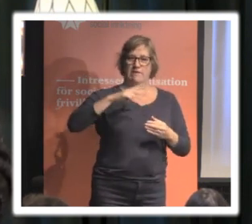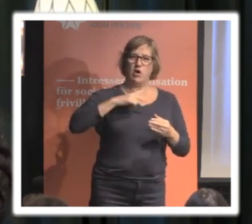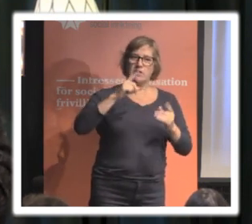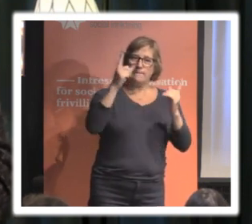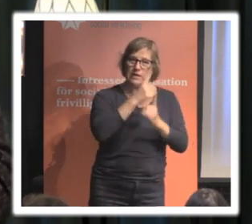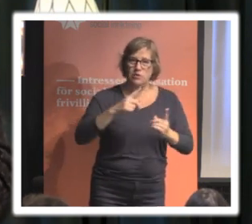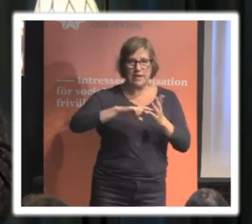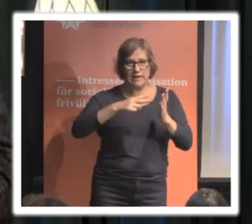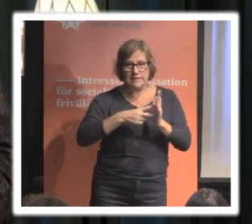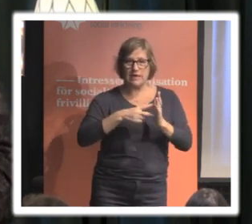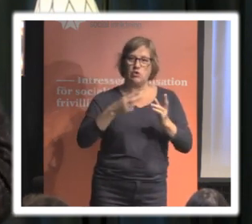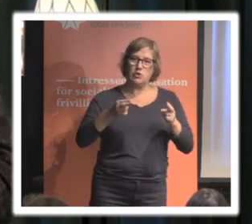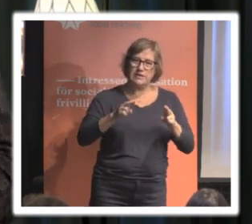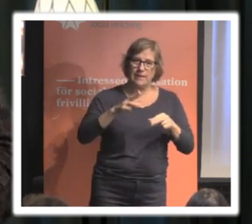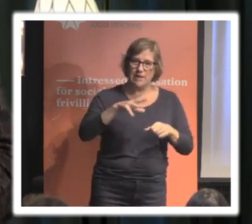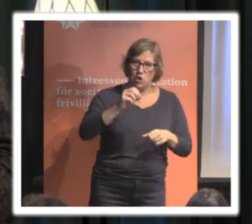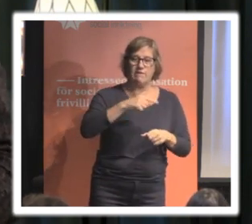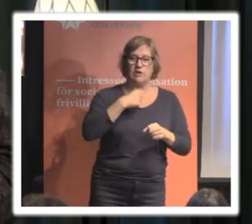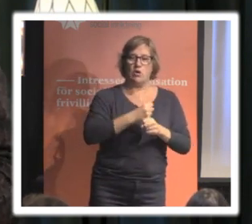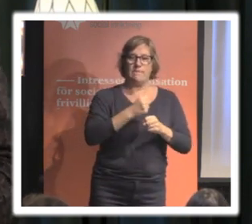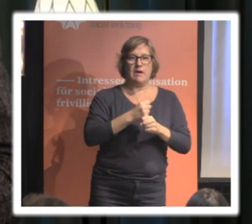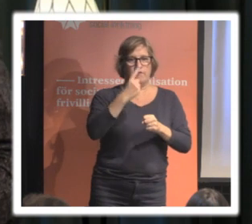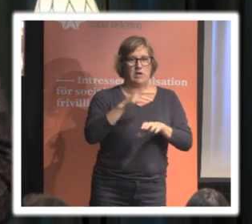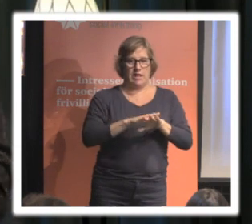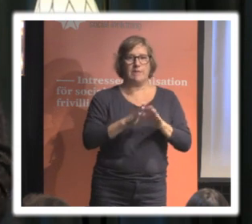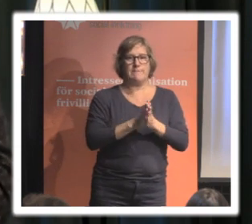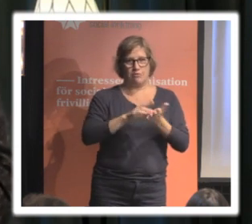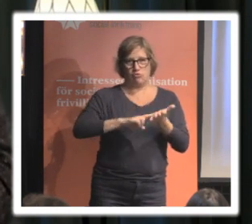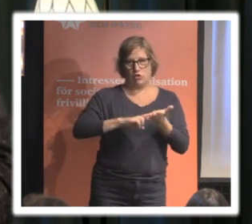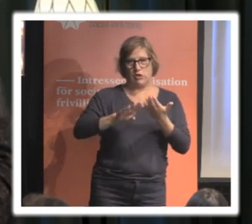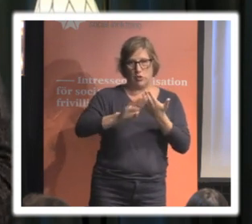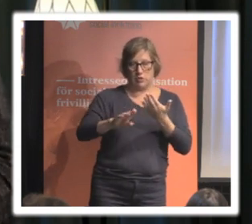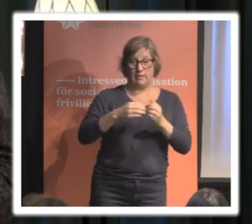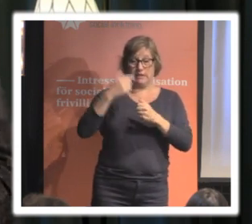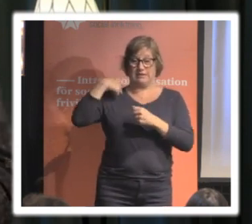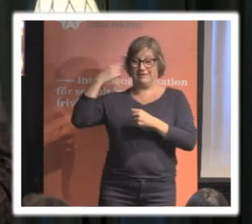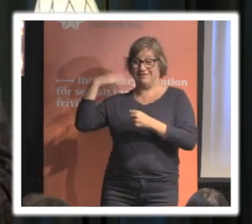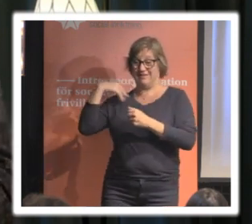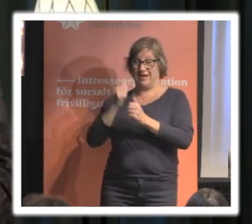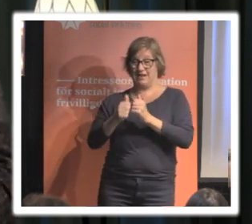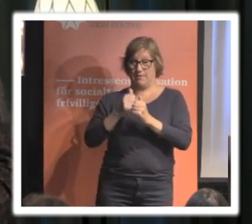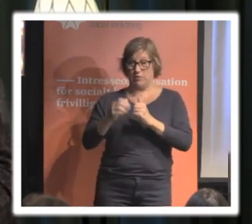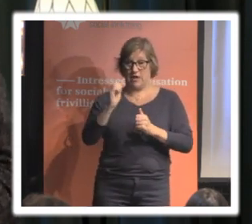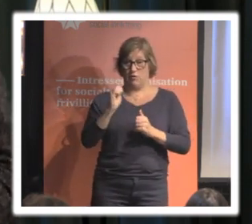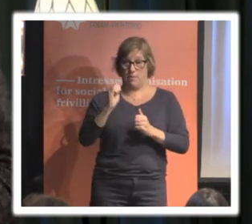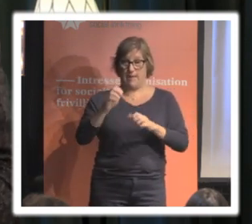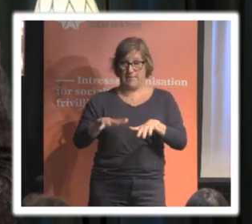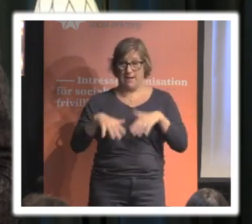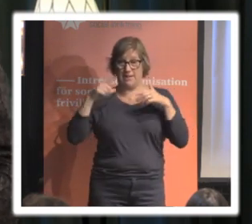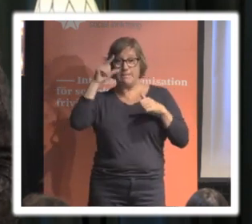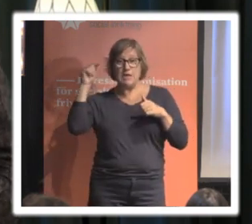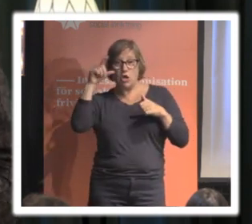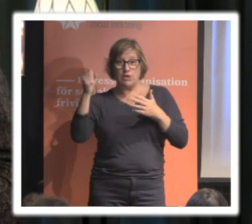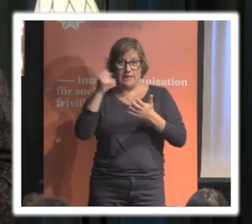Vi arbetar framförallt med dataskydd. Vi har också varit verksam som ledamot i Europaparlamentet för Piratpartiet mellan åren